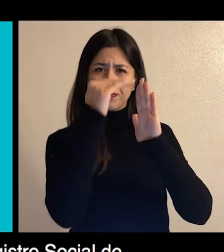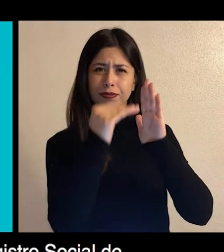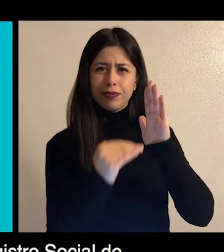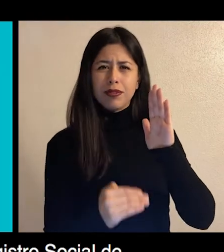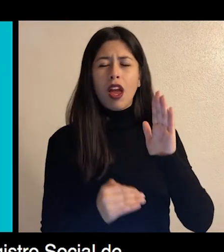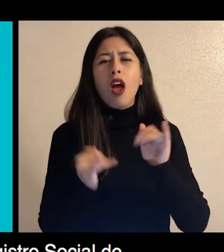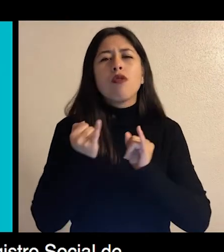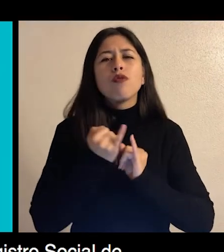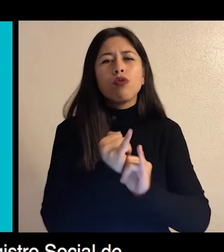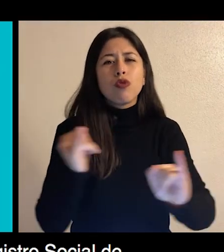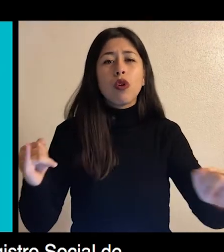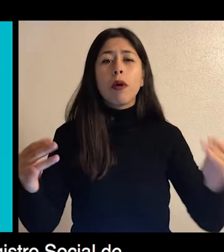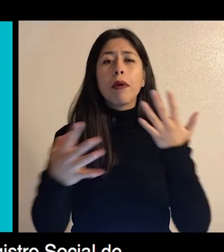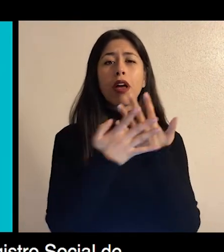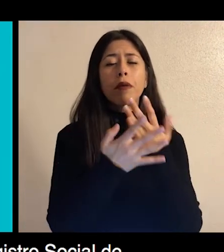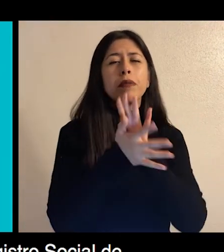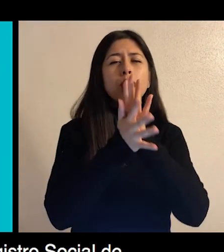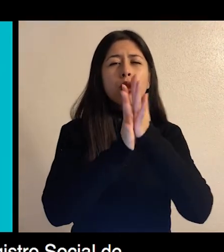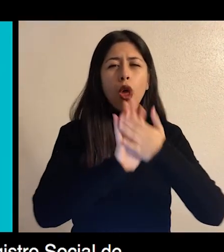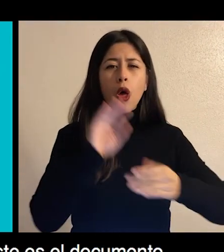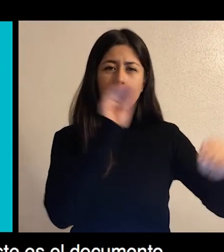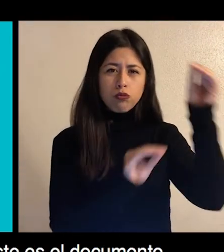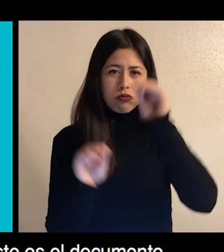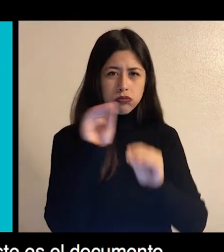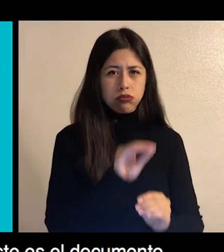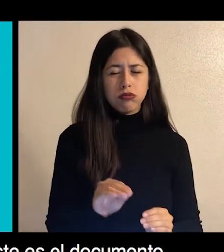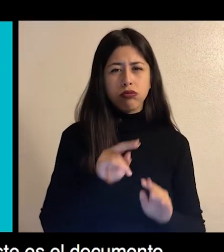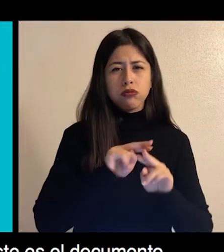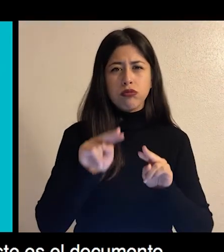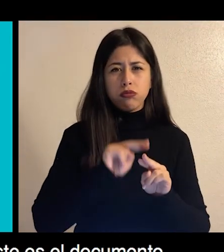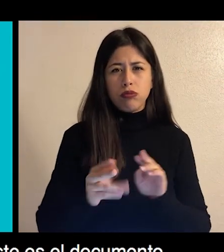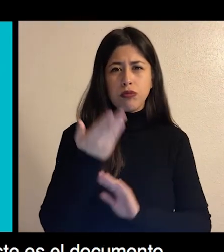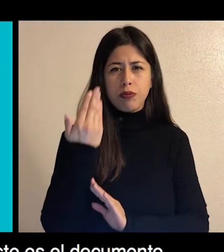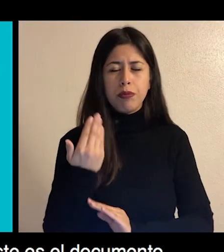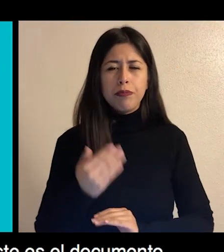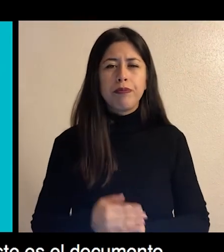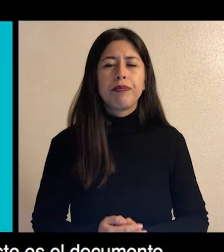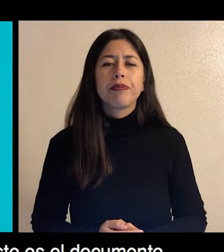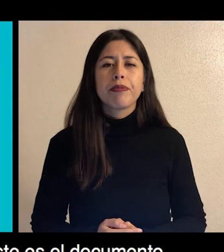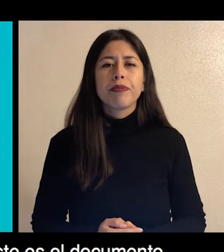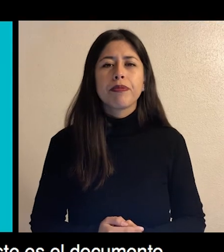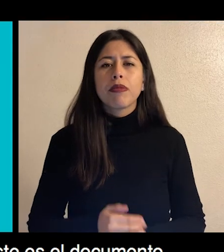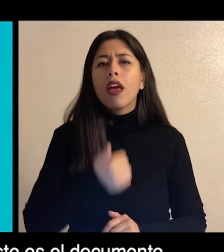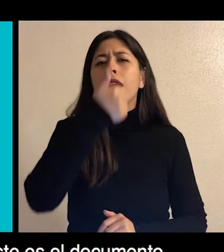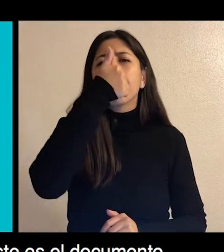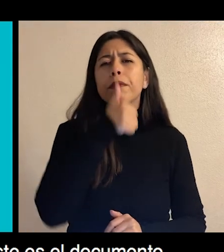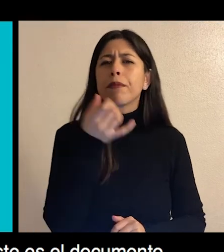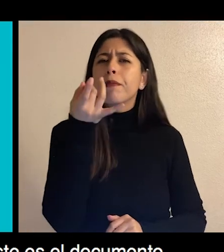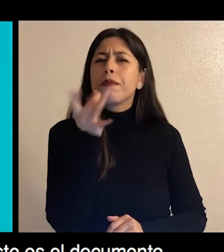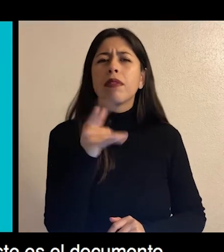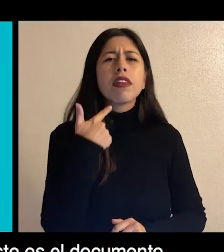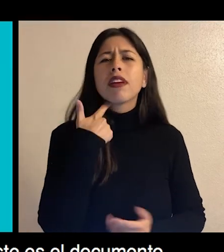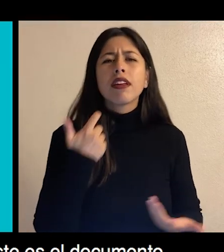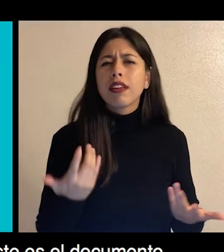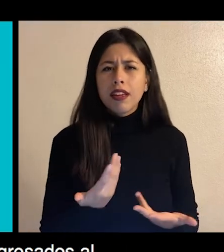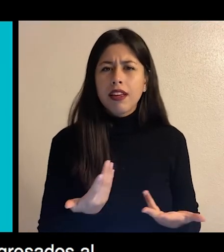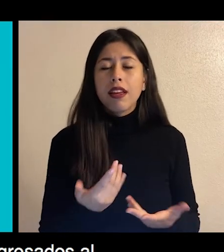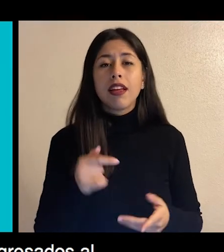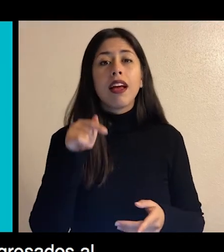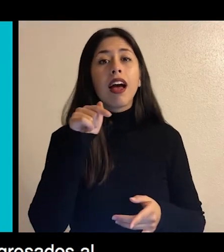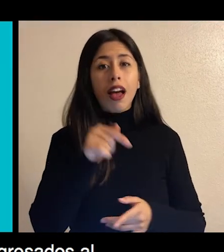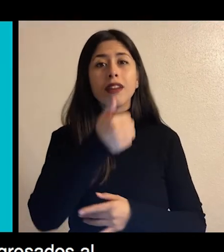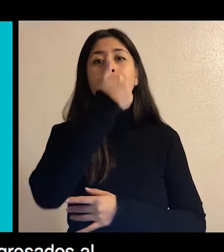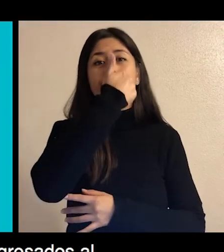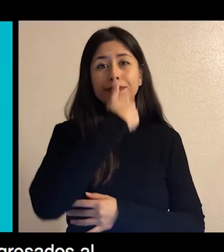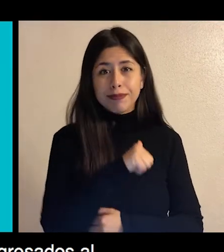Le prosesis inskripsyon reji sosyal la fini, yab ba ou yon dokiman ki rele kartola ogal, sa se dokiman ki